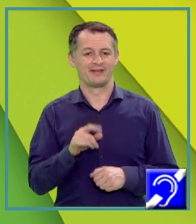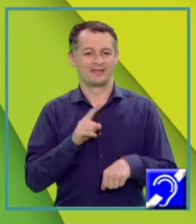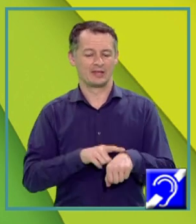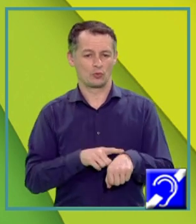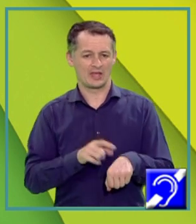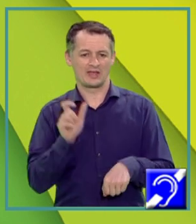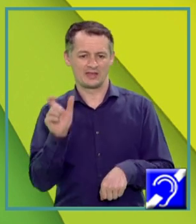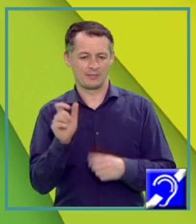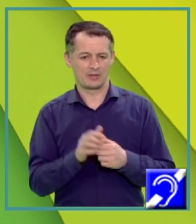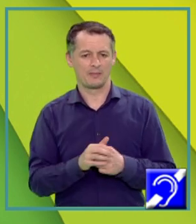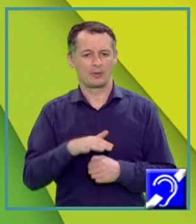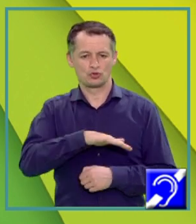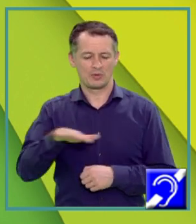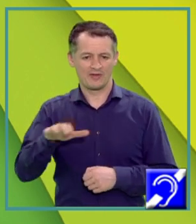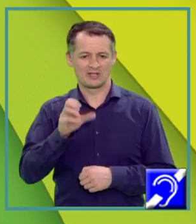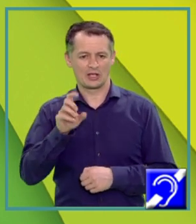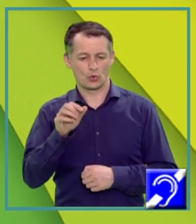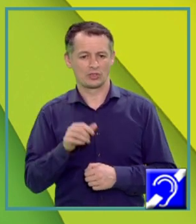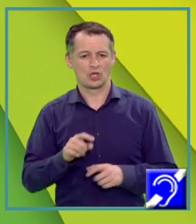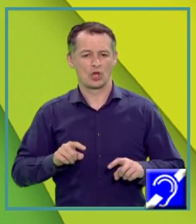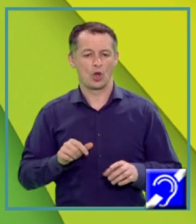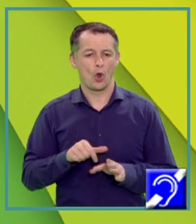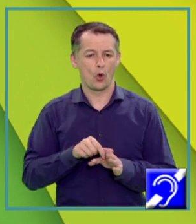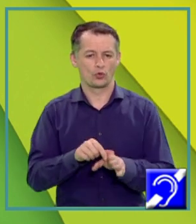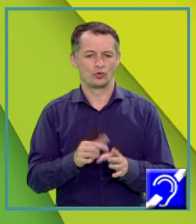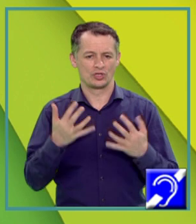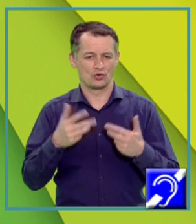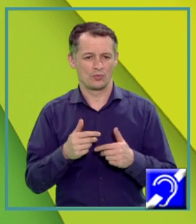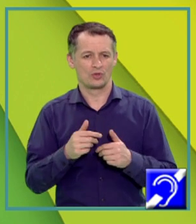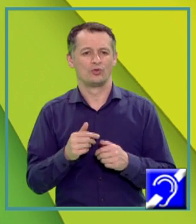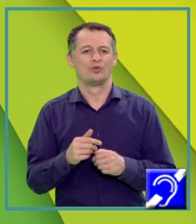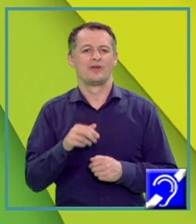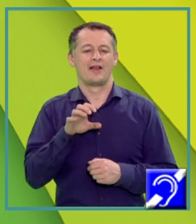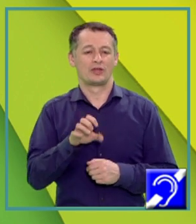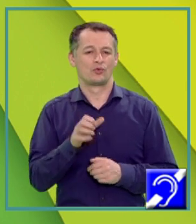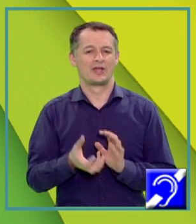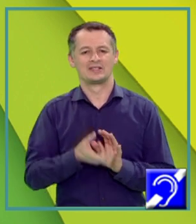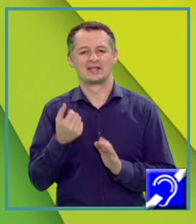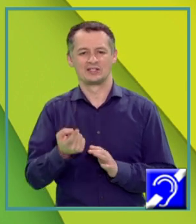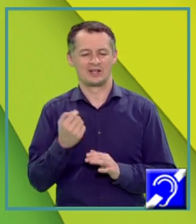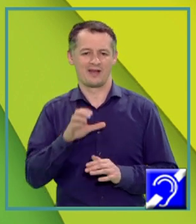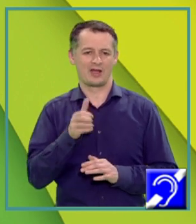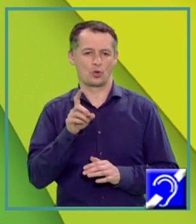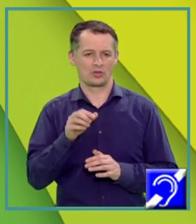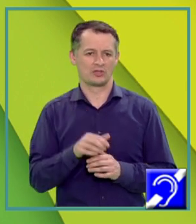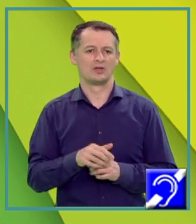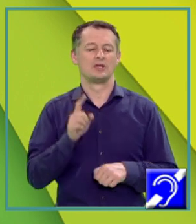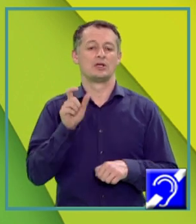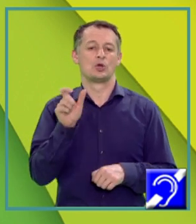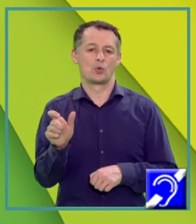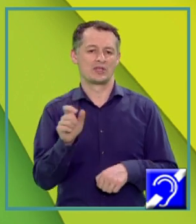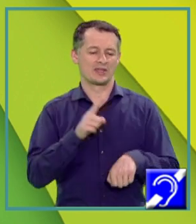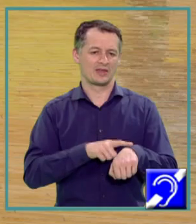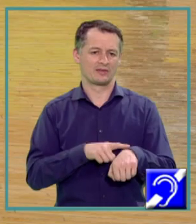de timp pe suprafața catodului Conduce la creșterea numărului de electroni extrași din catod în unitatea